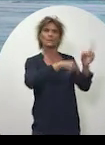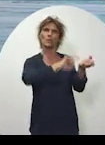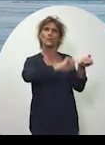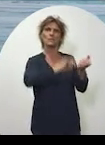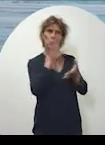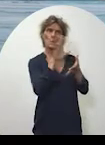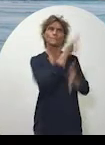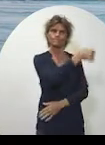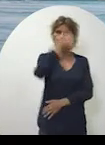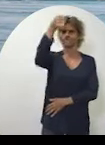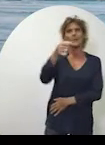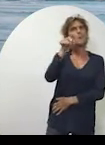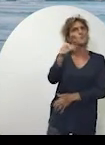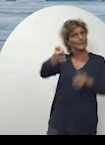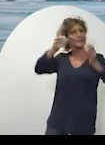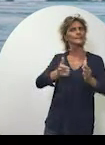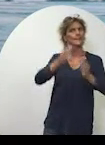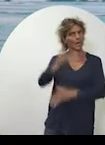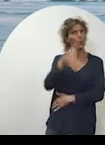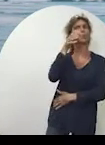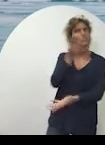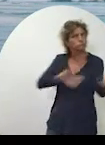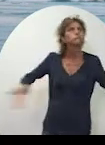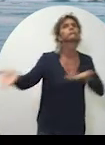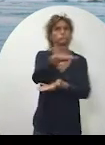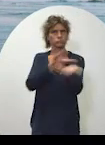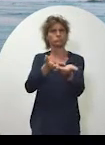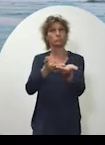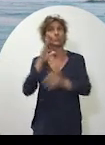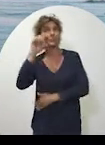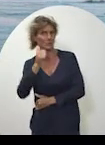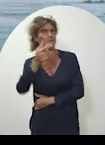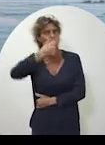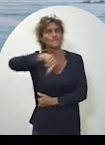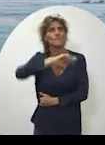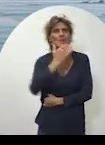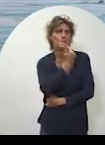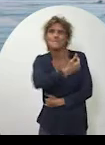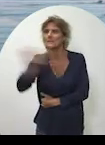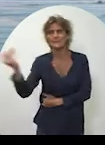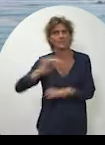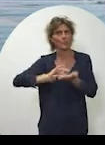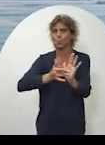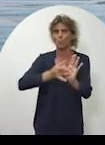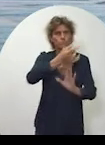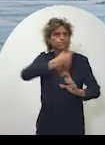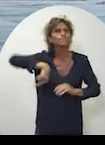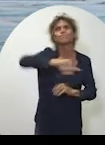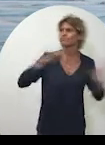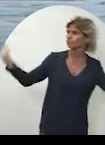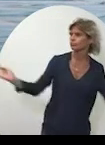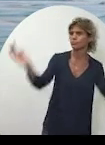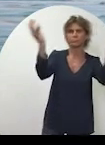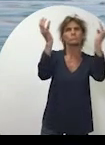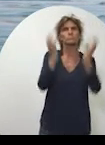Guadeloupéen au cœur de nos décisions. Et je remercie tous ceux qui ont participé à l'élaboration des schémas